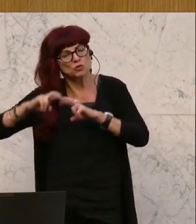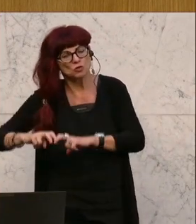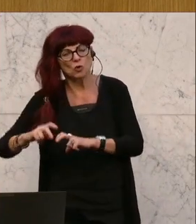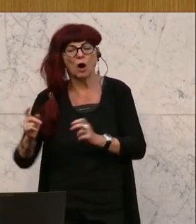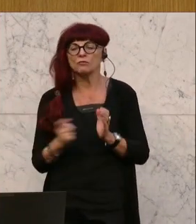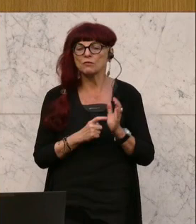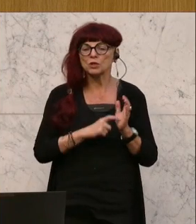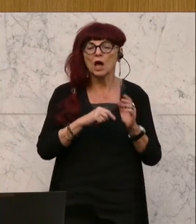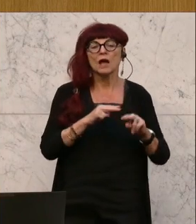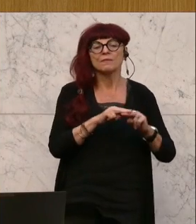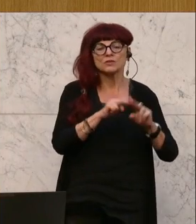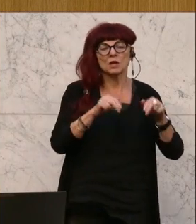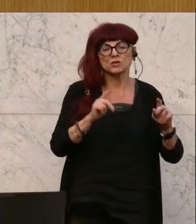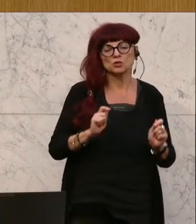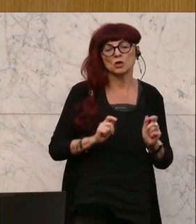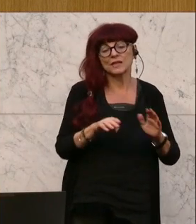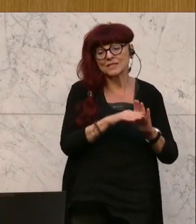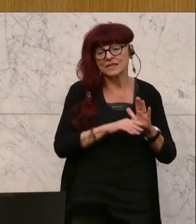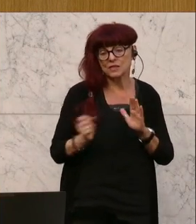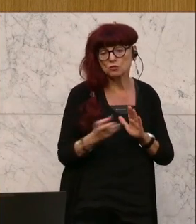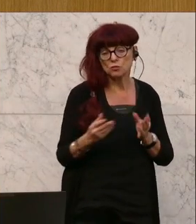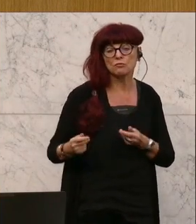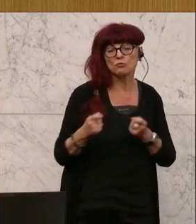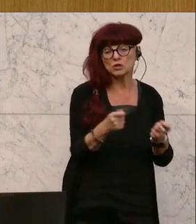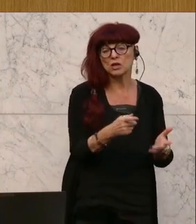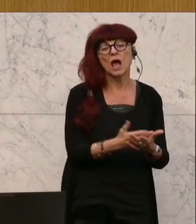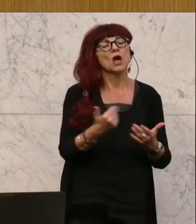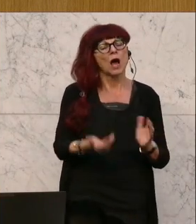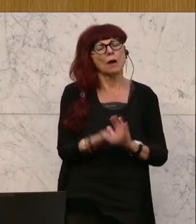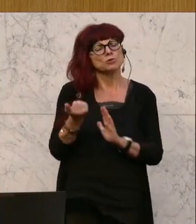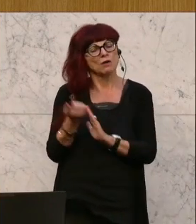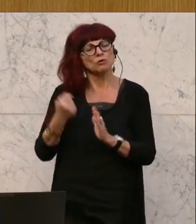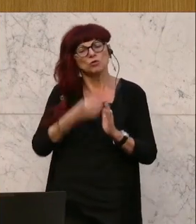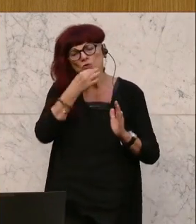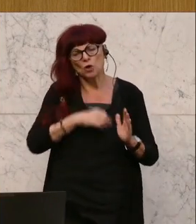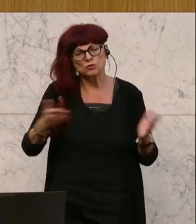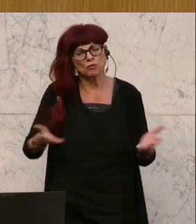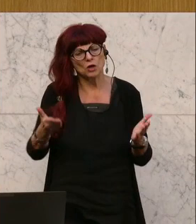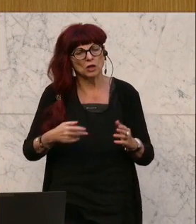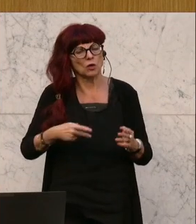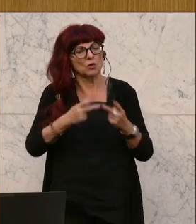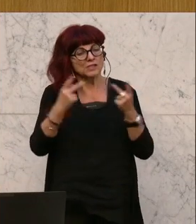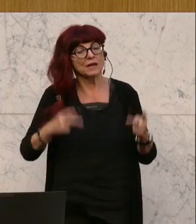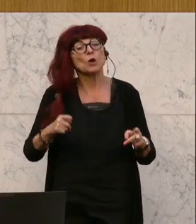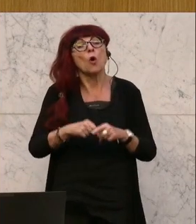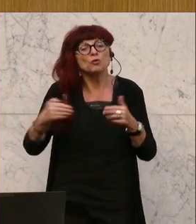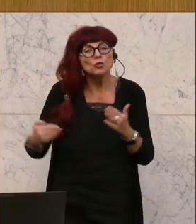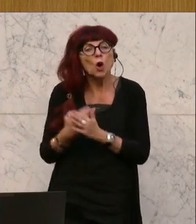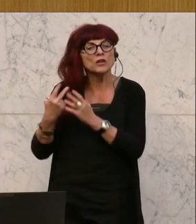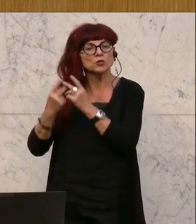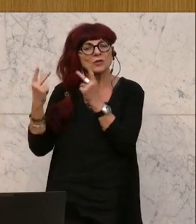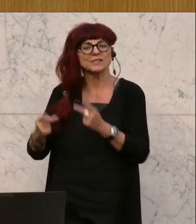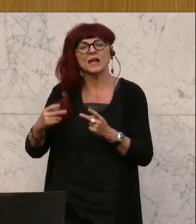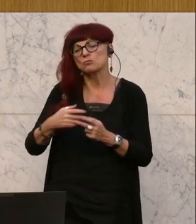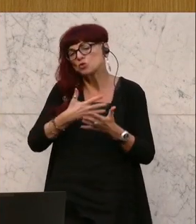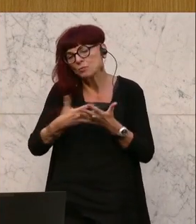erst möglichst einen Gesetzesentwurf vorzulegen, der die Abschaffung der Deutschförderklassen, die Implementierung eines neuen Konzepts zur Sprachförderung an österreichischen Schulen vorsieht. Dabei sollen